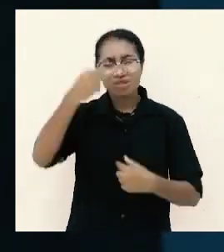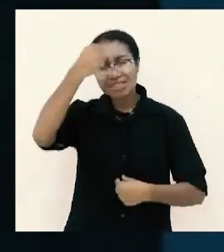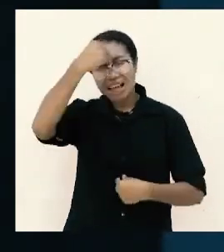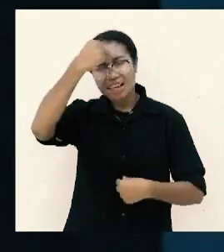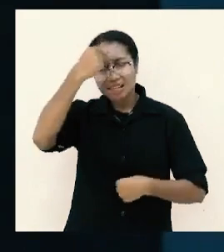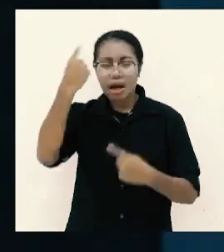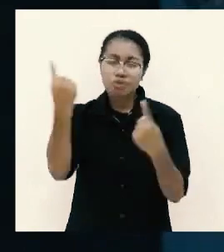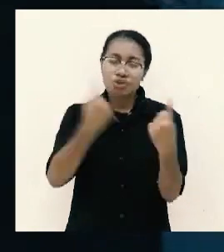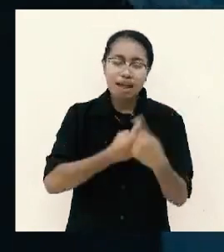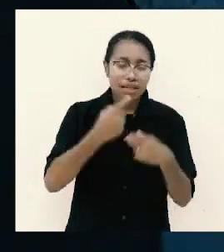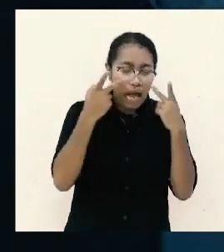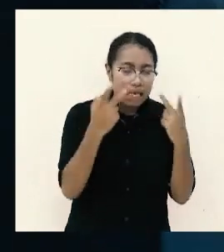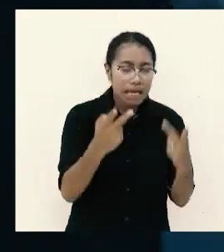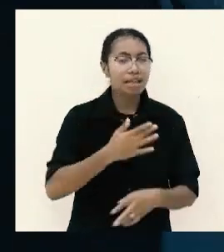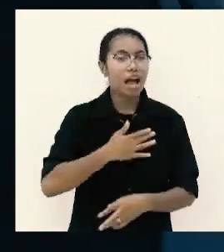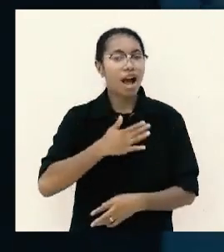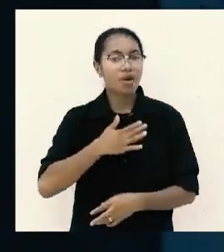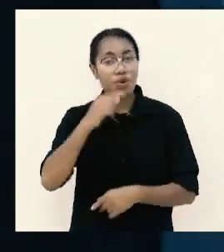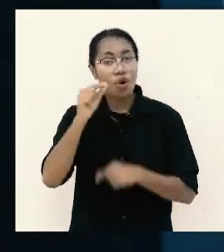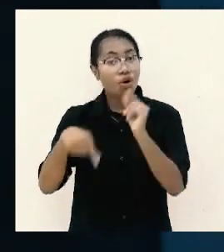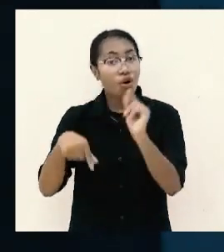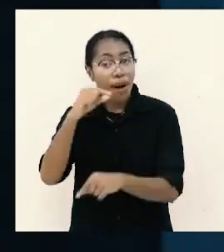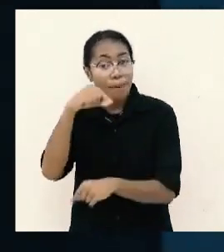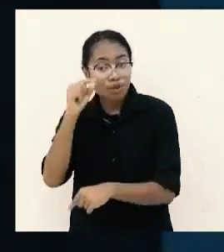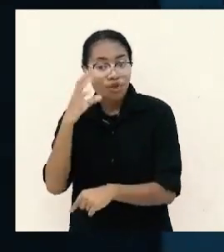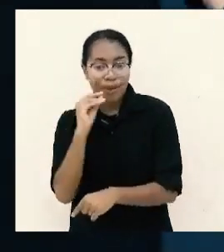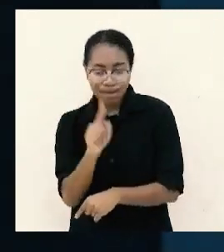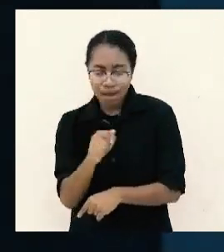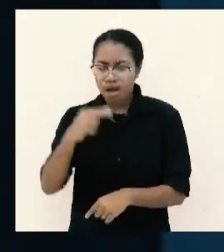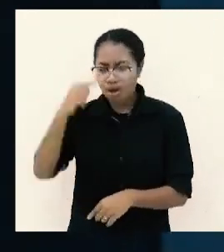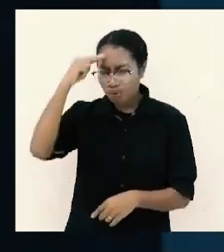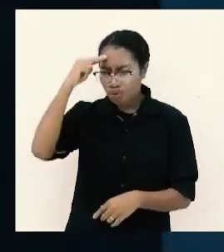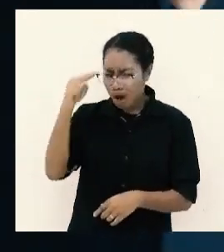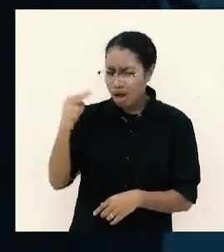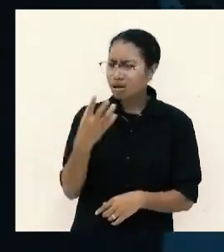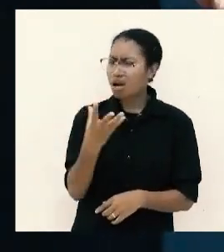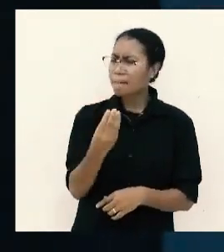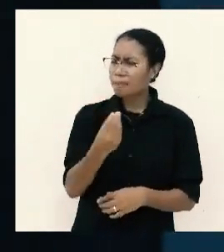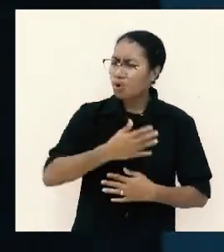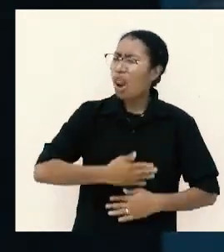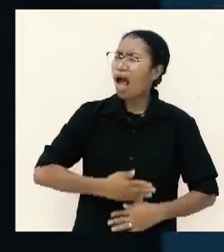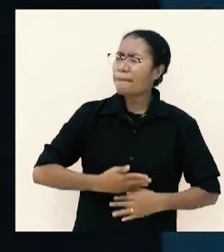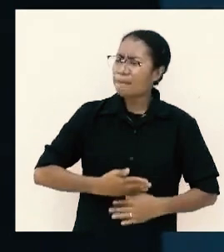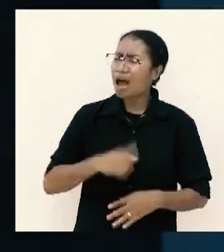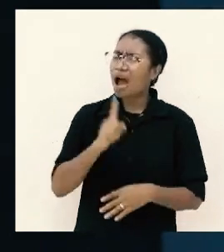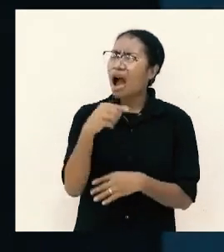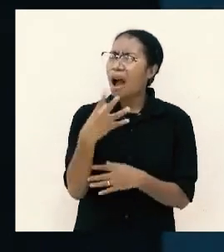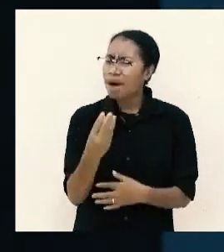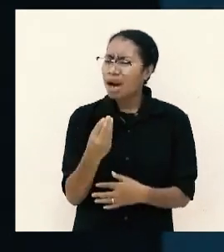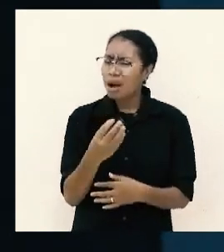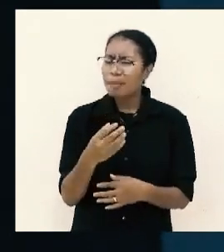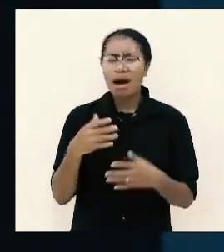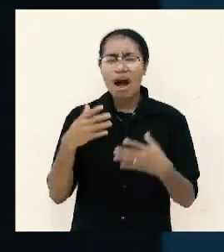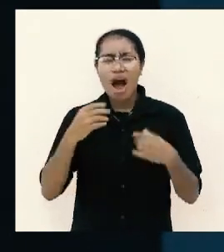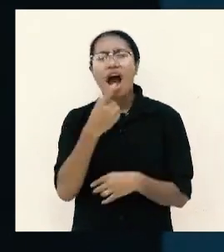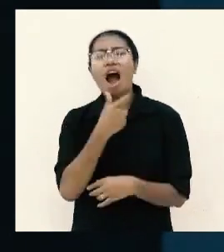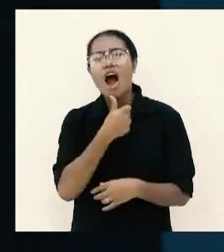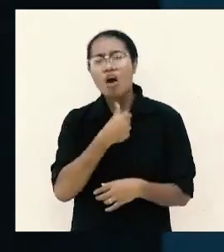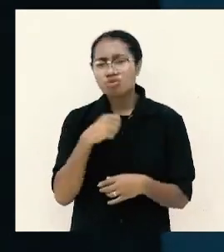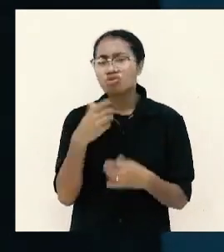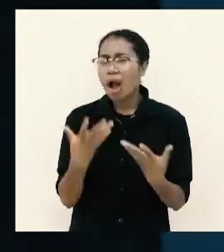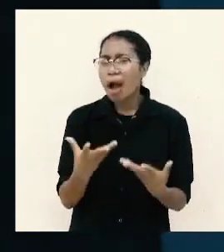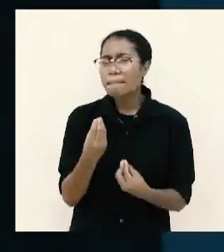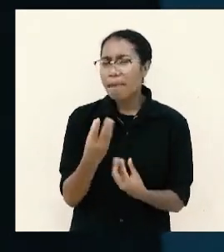aku lalu orang-orang benar itu bertanya Tuhan kapan engkau lapar kapan engkau Haus kapan engkau telanjang kapan engkau sakit